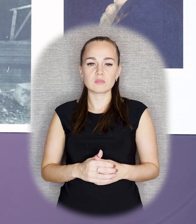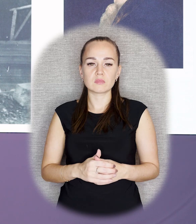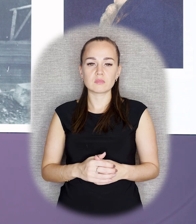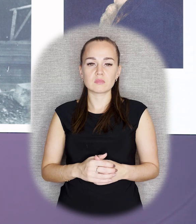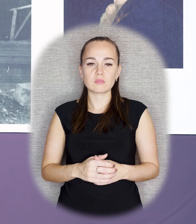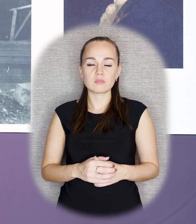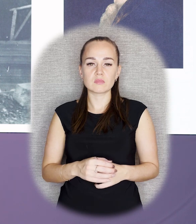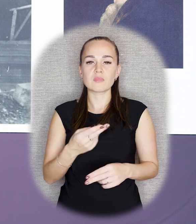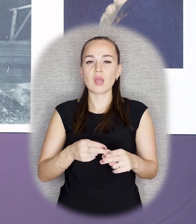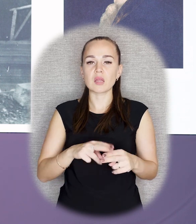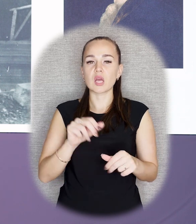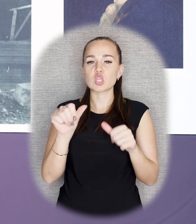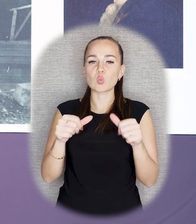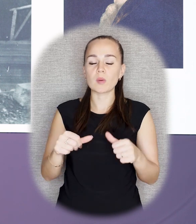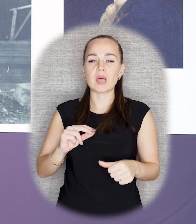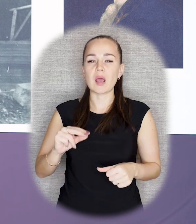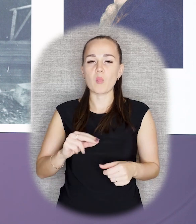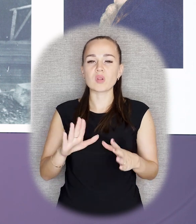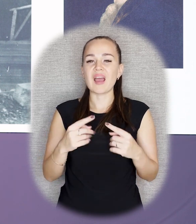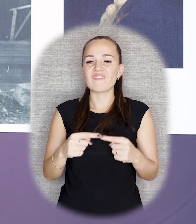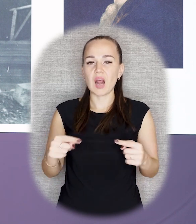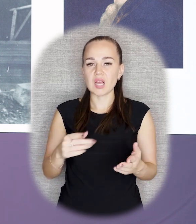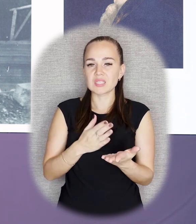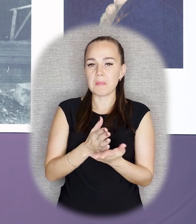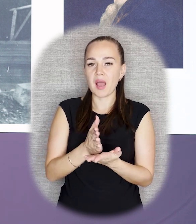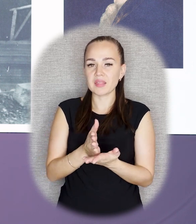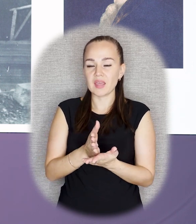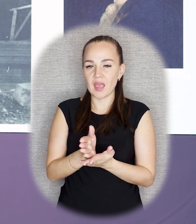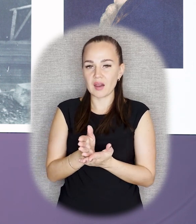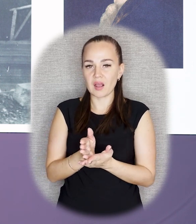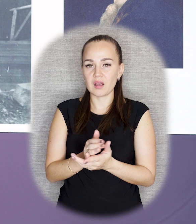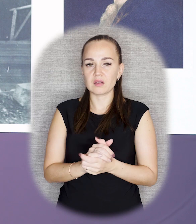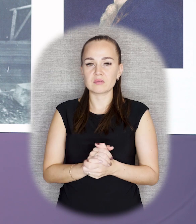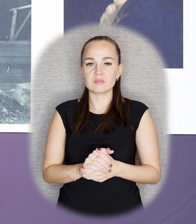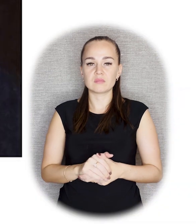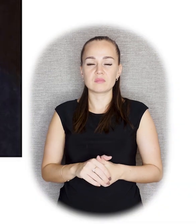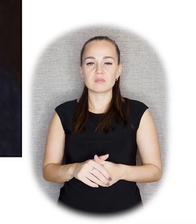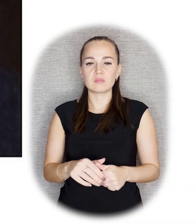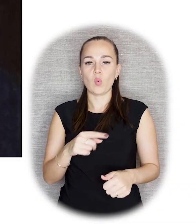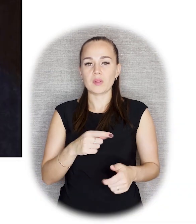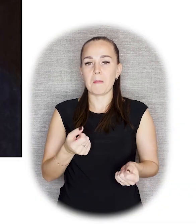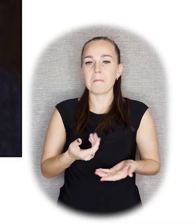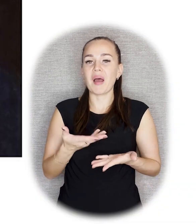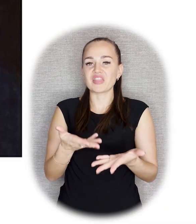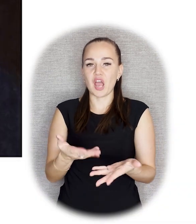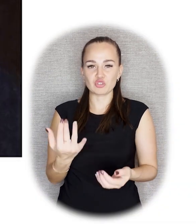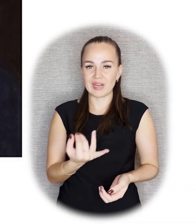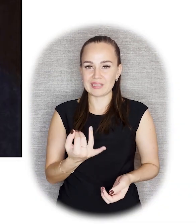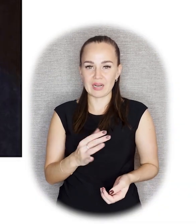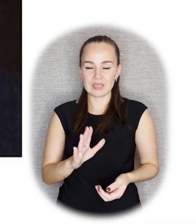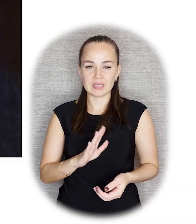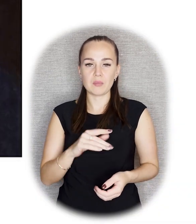работает в разной манере, в том числе импрессионистической. И вот здесь вот это скорее импрессионистическая подача, потому что он хотел